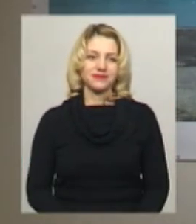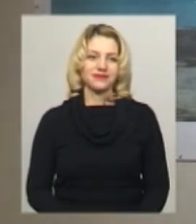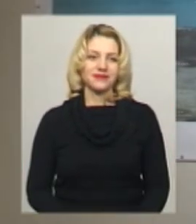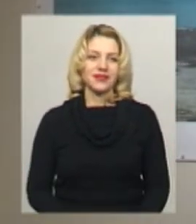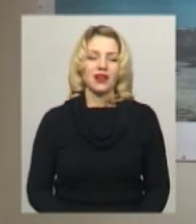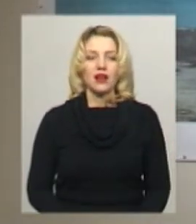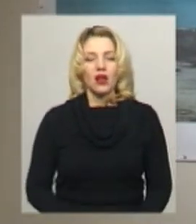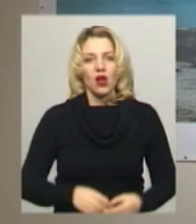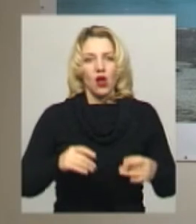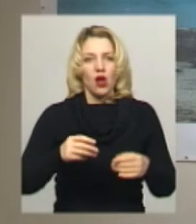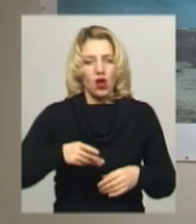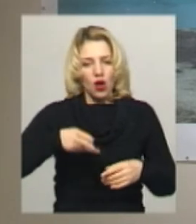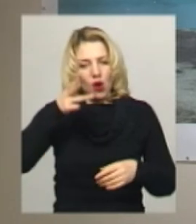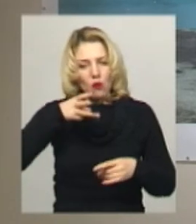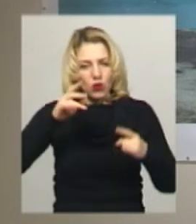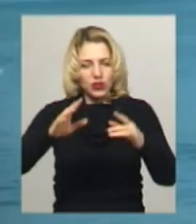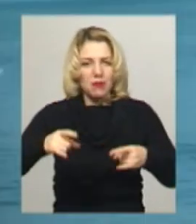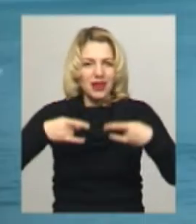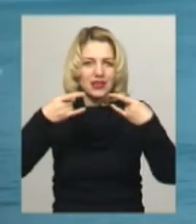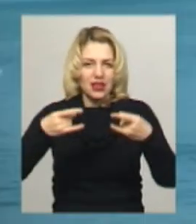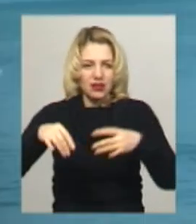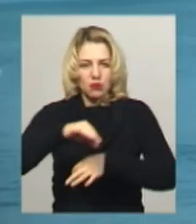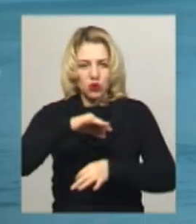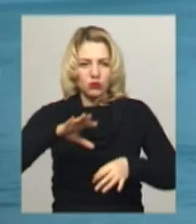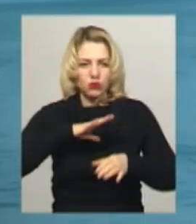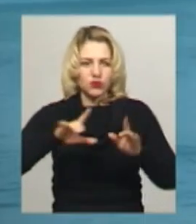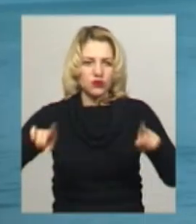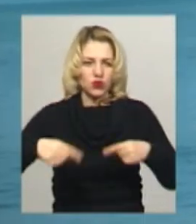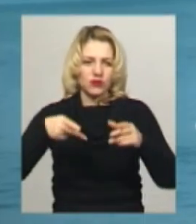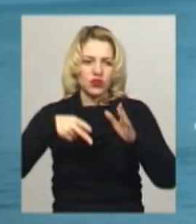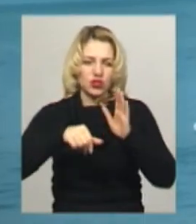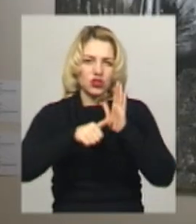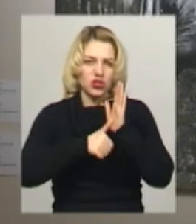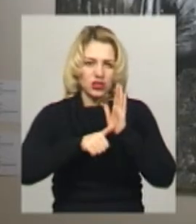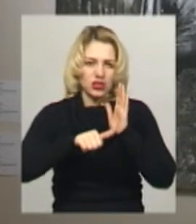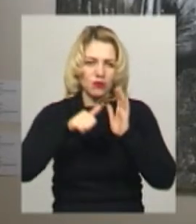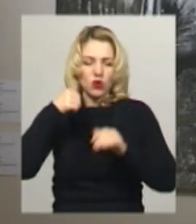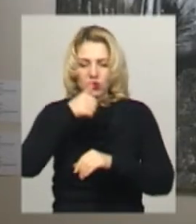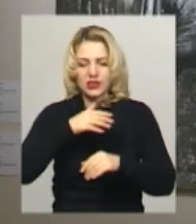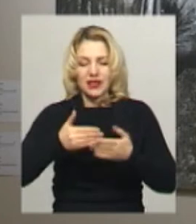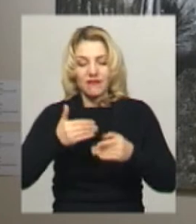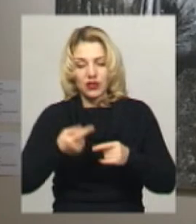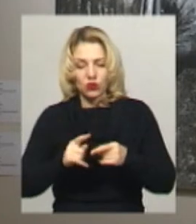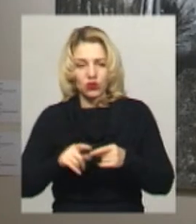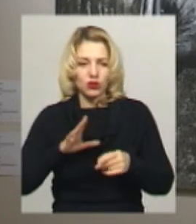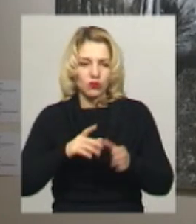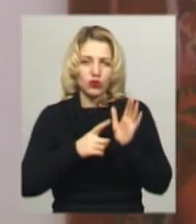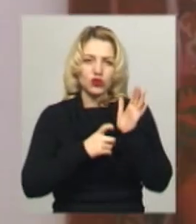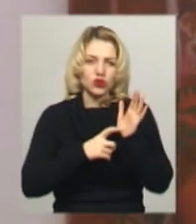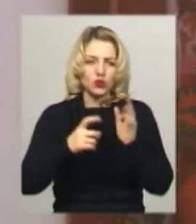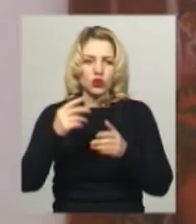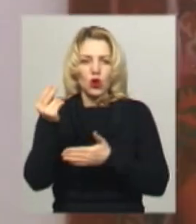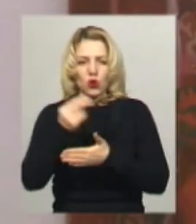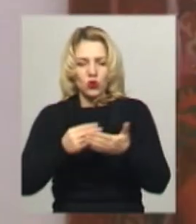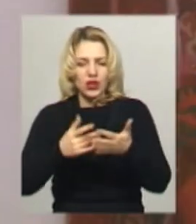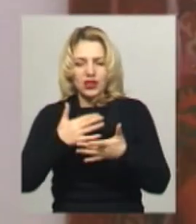Мультимедійний проєкт був створений у 2006 році. Відтоді в резиденції півострова «Берючий» побувало більше 200 художників з різних країн –